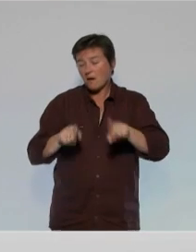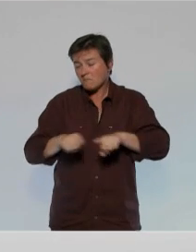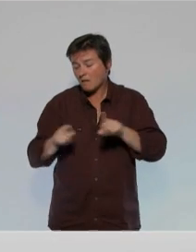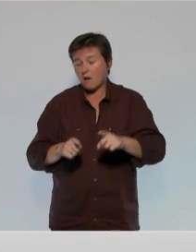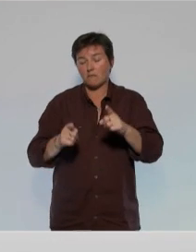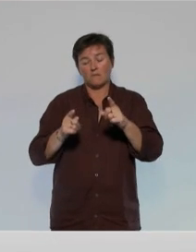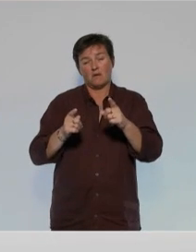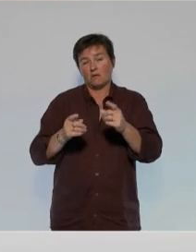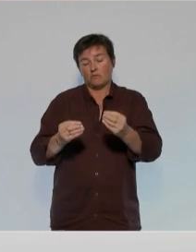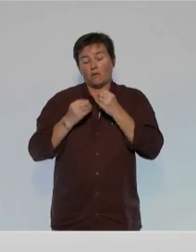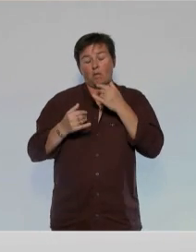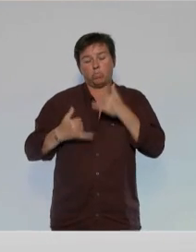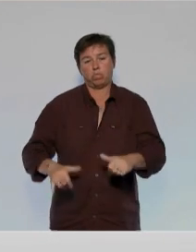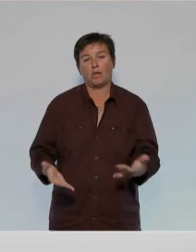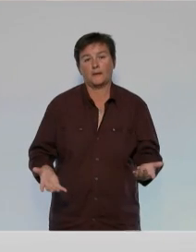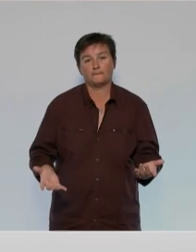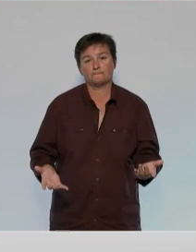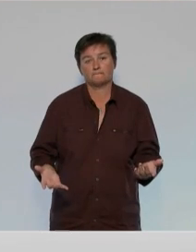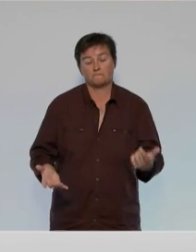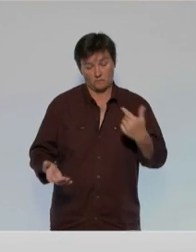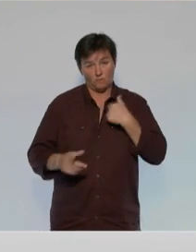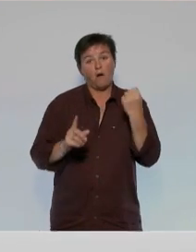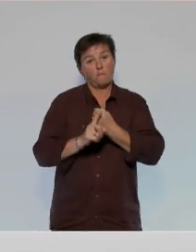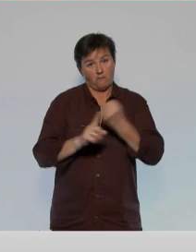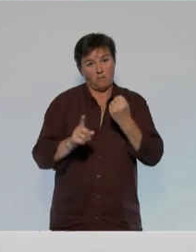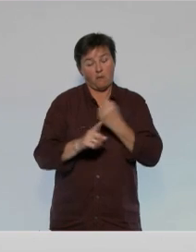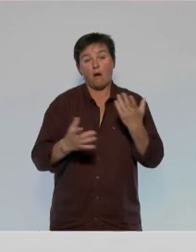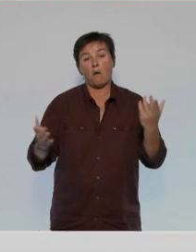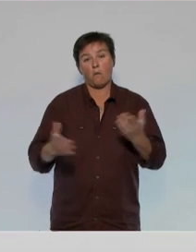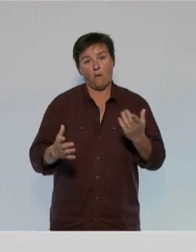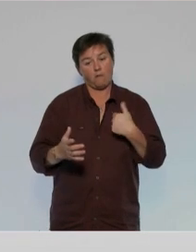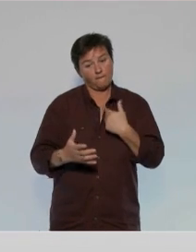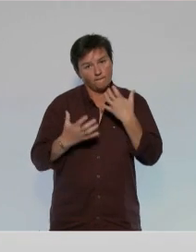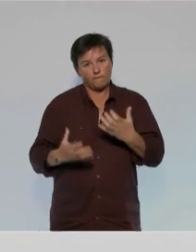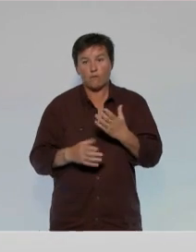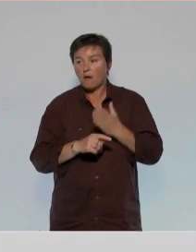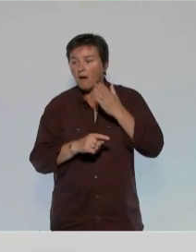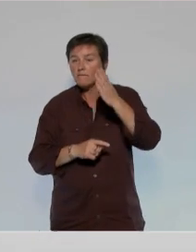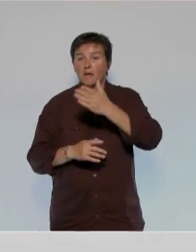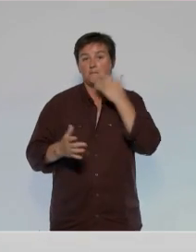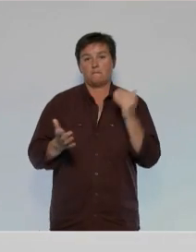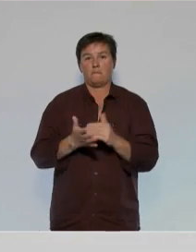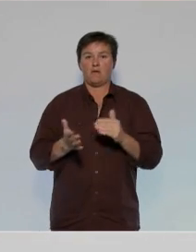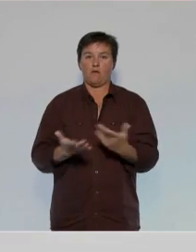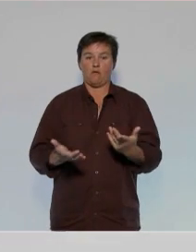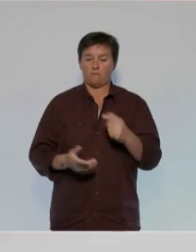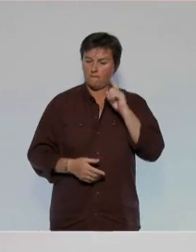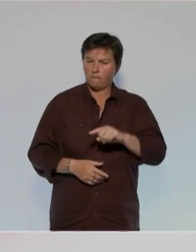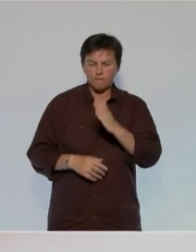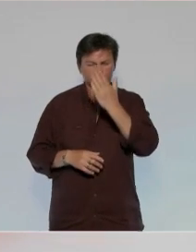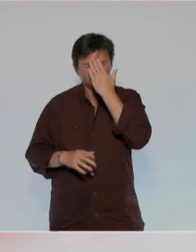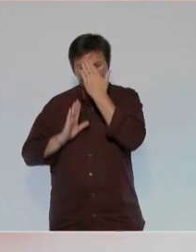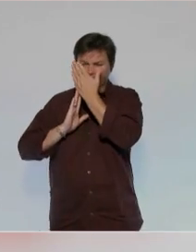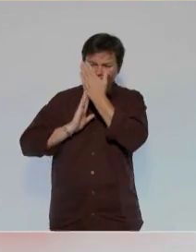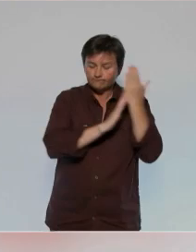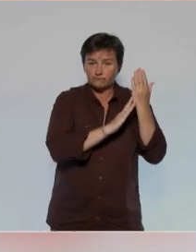incessant finit par nous faire baisser les bras. Je me bats au contraire pour que ce soit mieux demain, car c'est en levant la tête